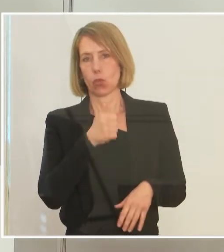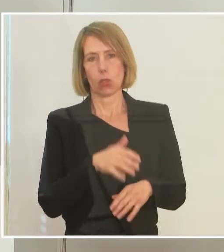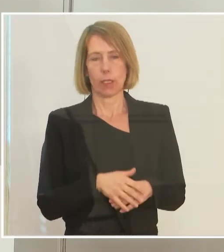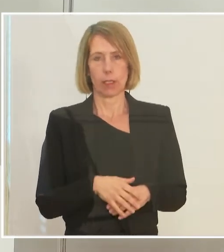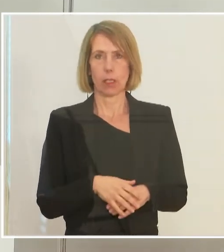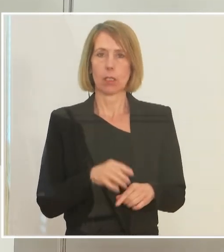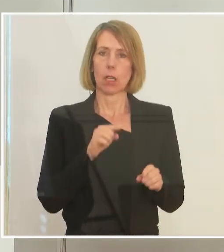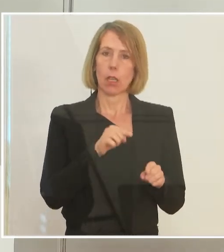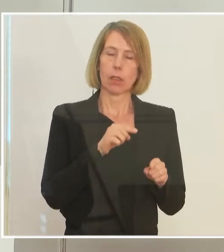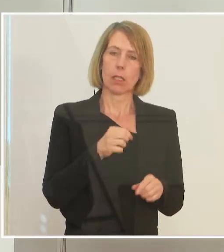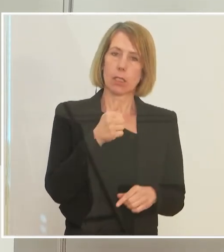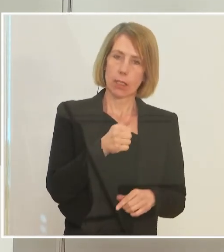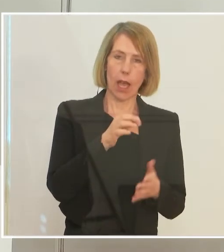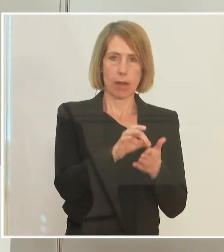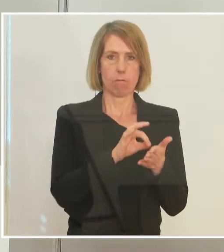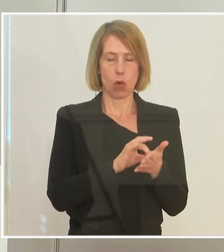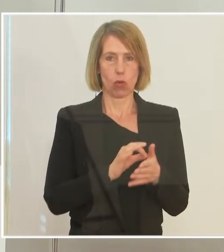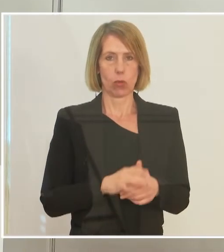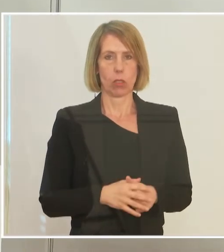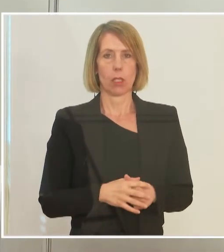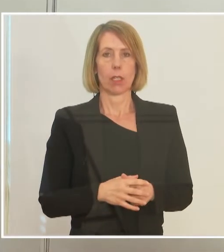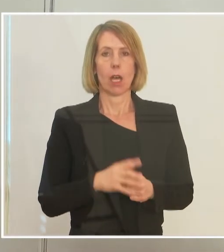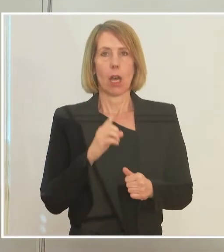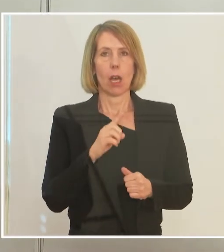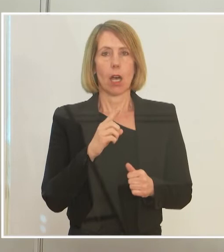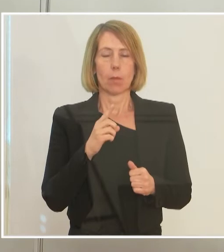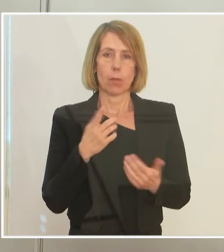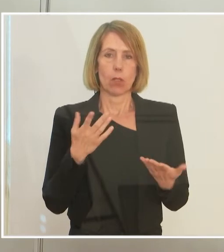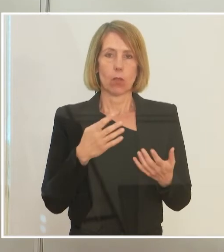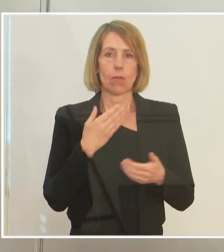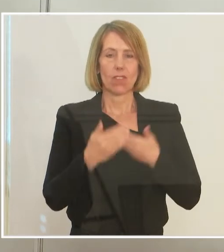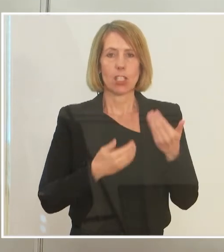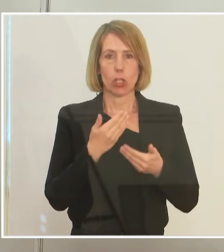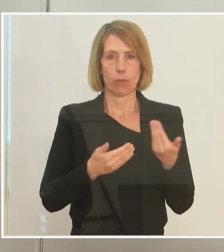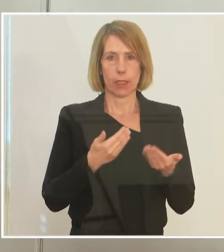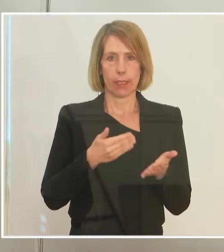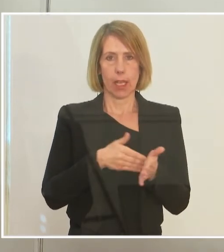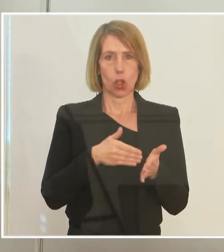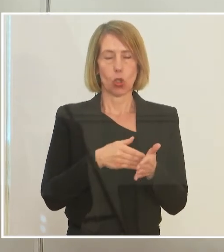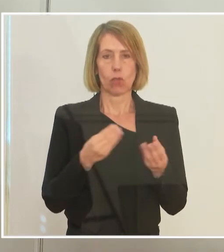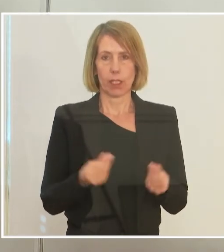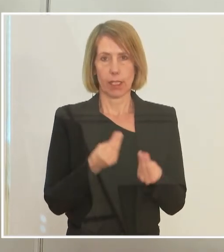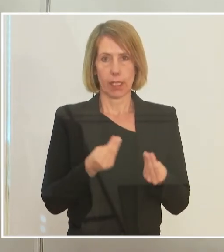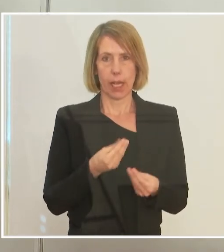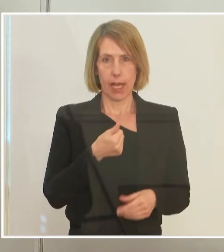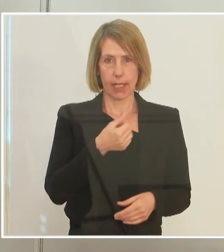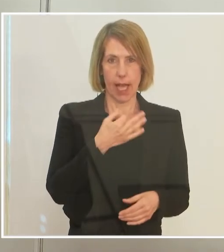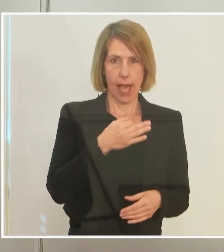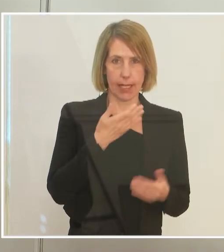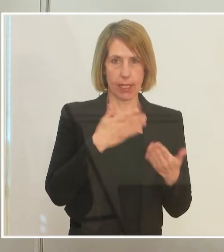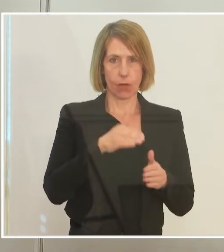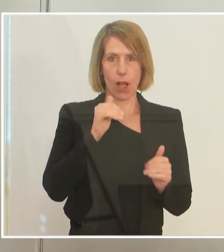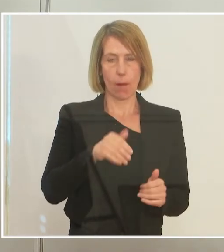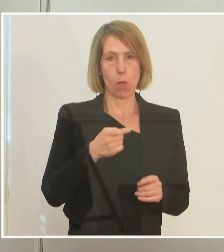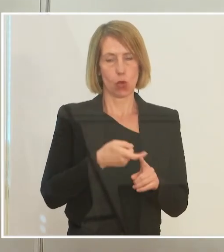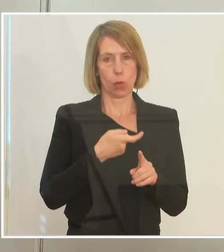ist aber noch kein Gesichtspunkt. Im Grunde genommen ist die wirtschaftliche Notwendigkeit, immer im Einzelfall zu prüfen. Wir